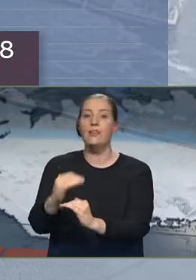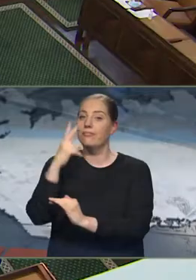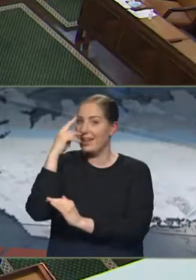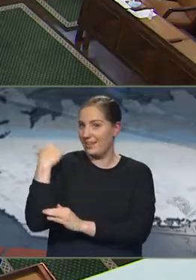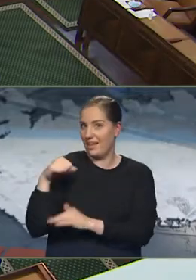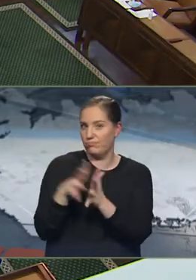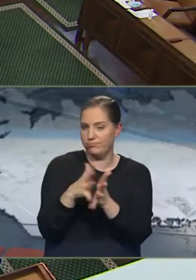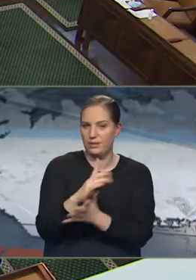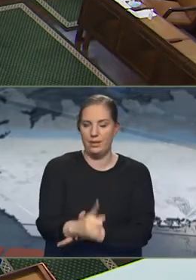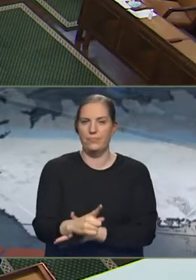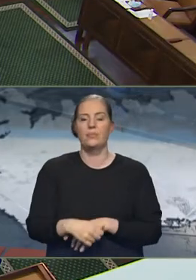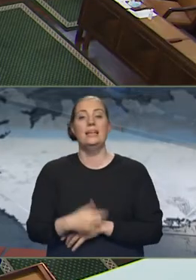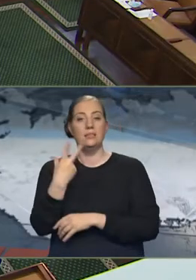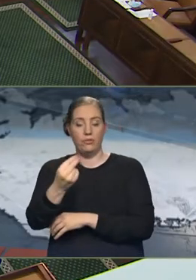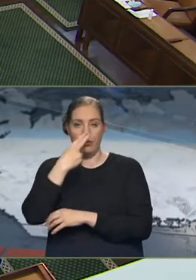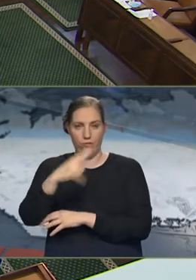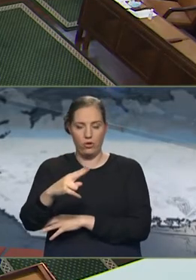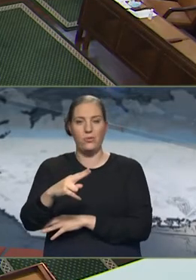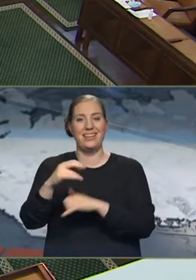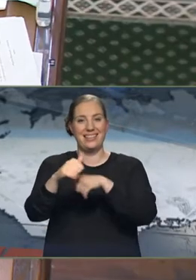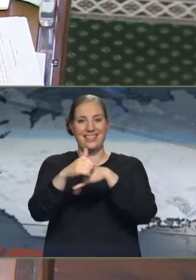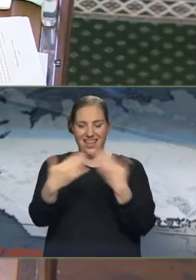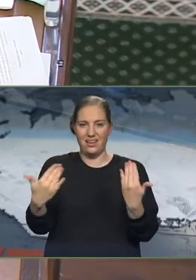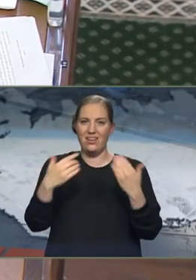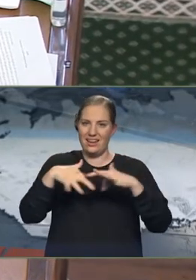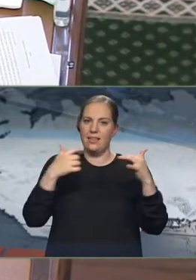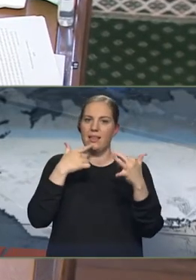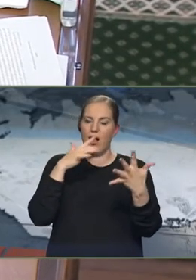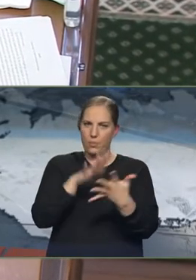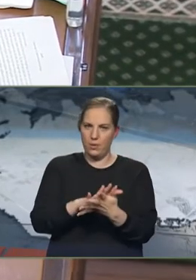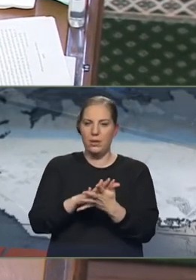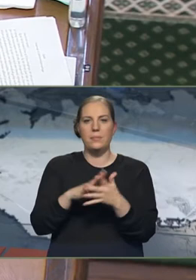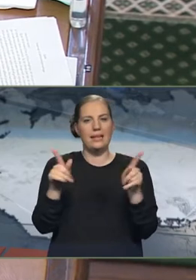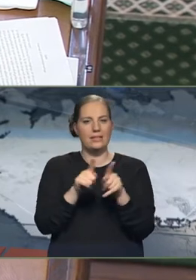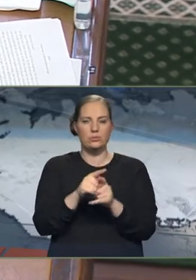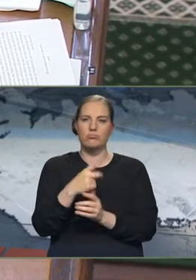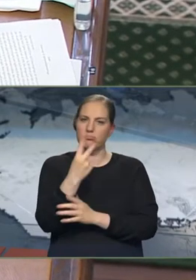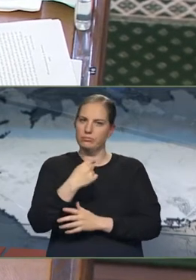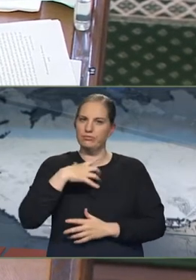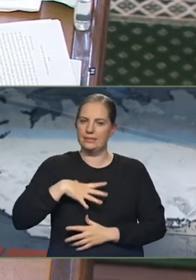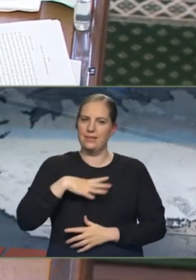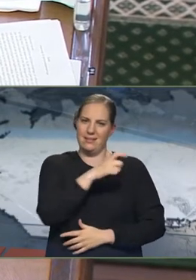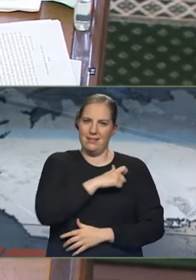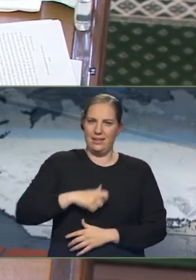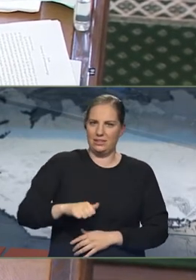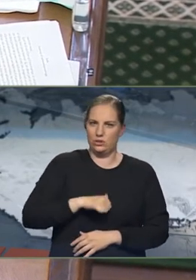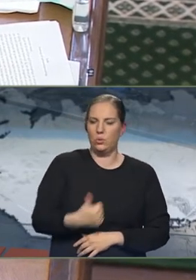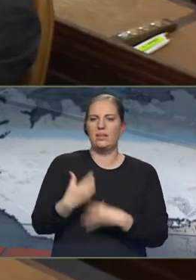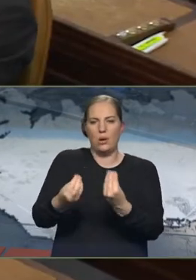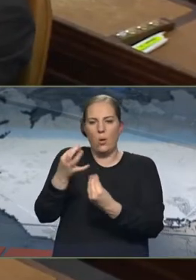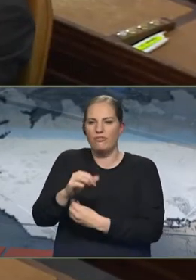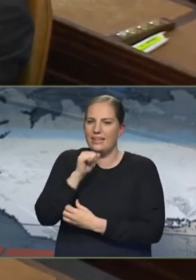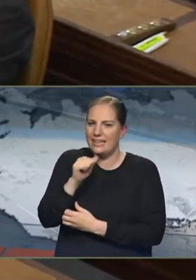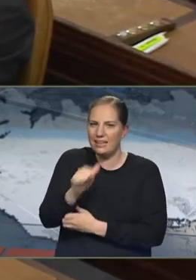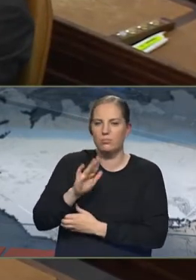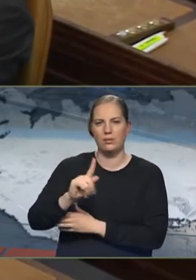í gær. Formaður samfélkingarinnar setti þá alltingi í dag í samengi við að samfélkingin telti ríkistjórnina gera allt of lítið fyrir þann